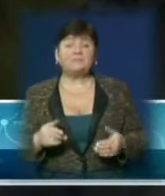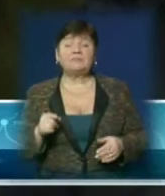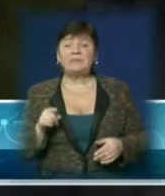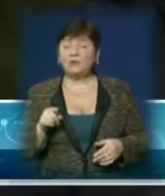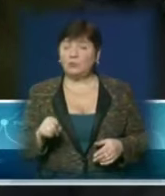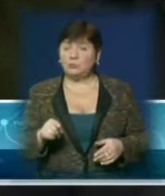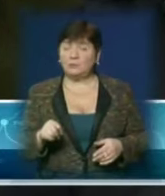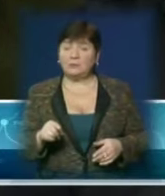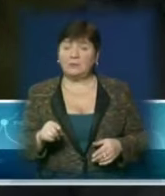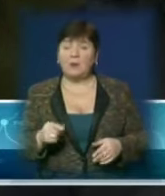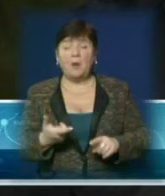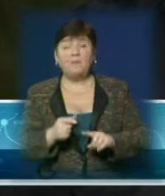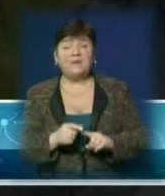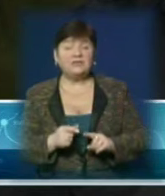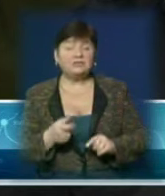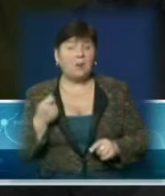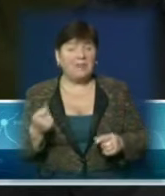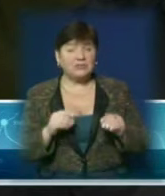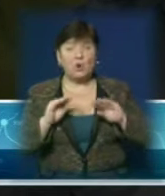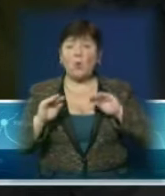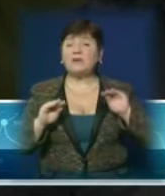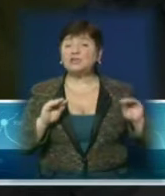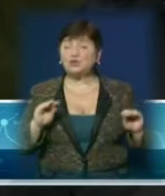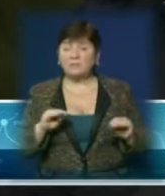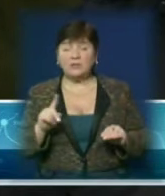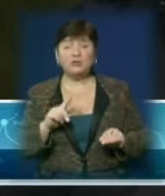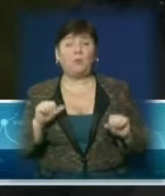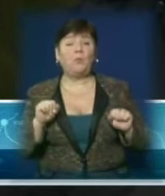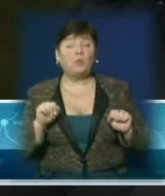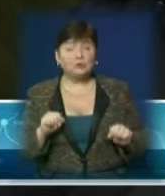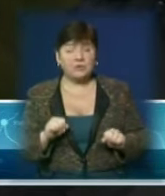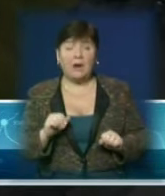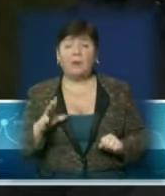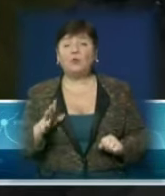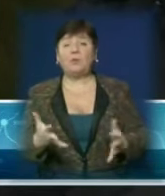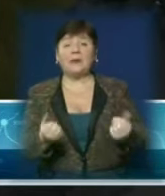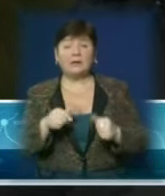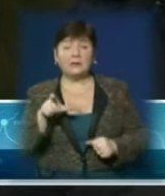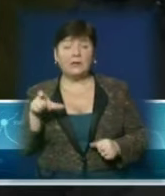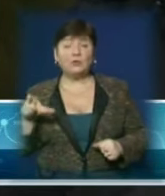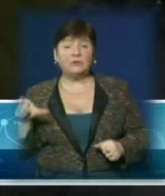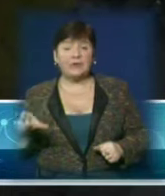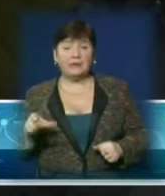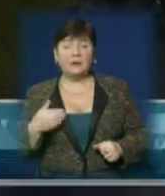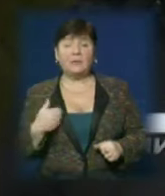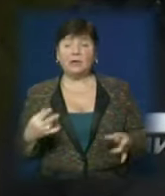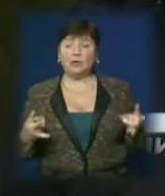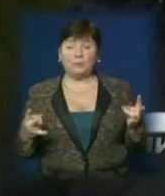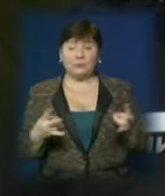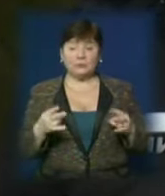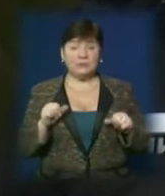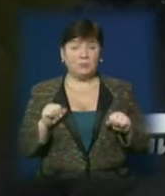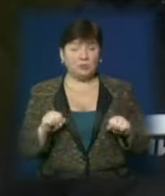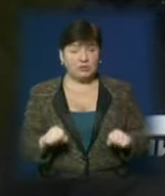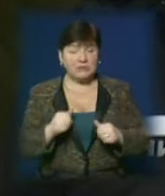більш-менш облаштований для того, щоб можна було прийняти деяких людей. Ці пункти ми встановлюємо при необхідності, може